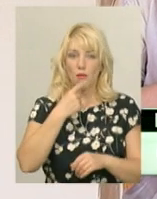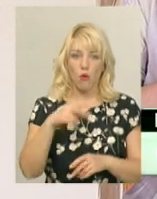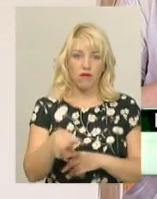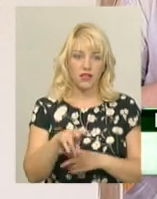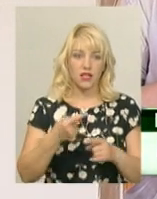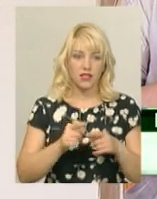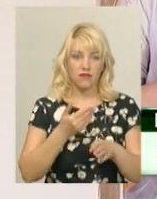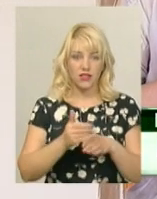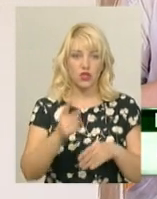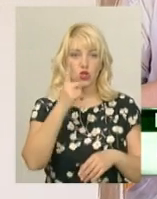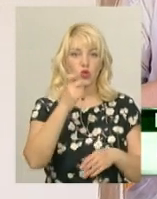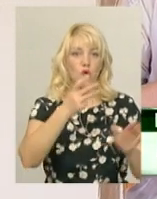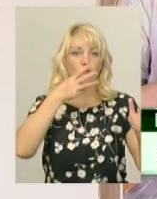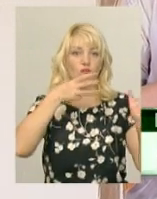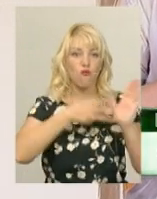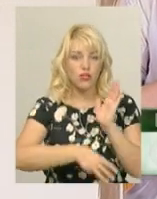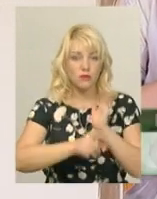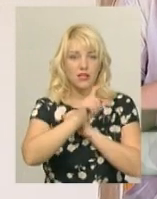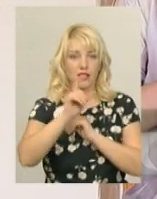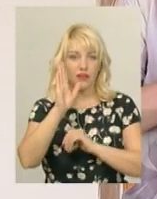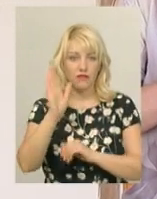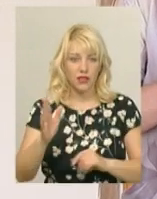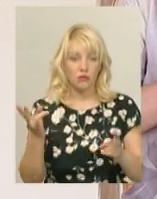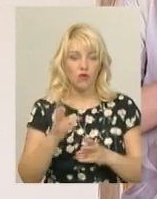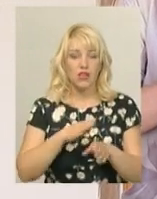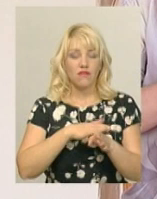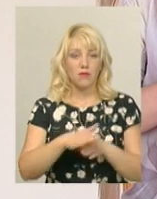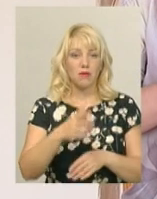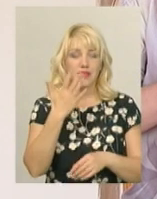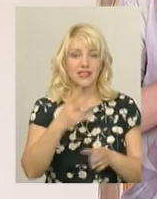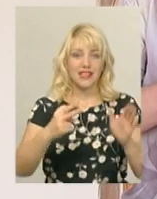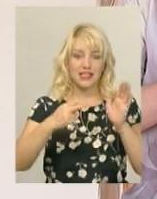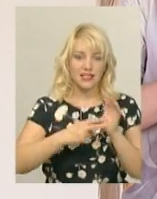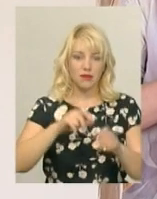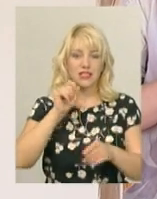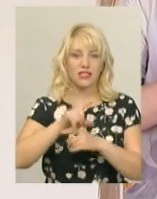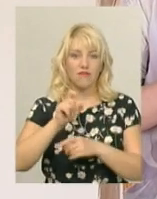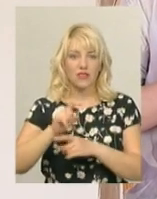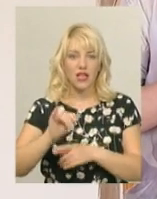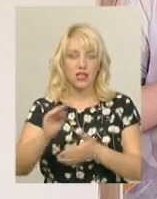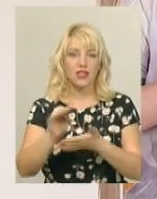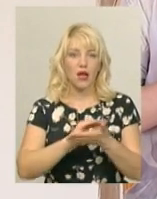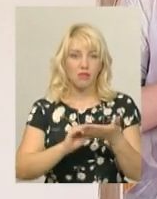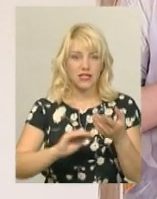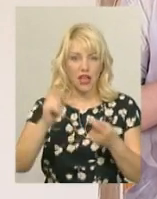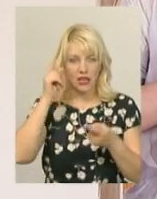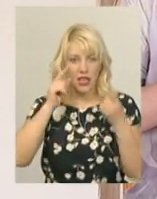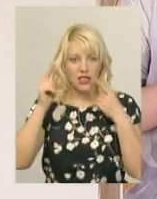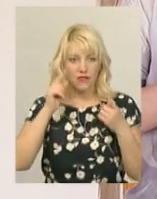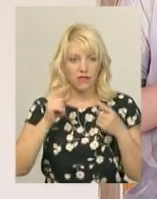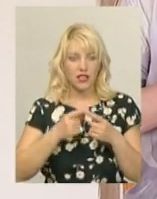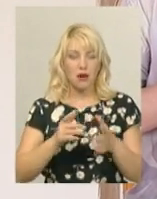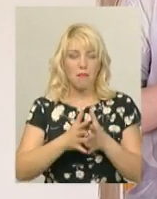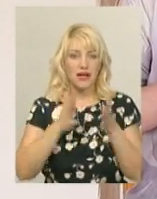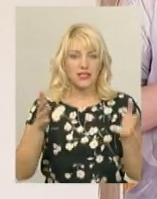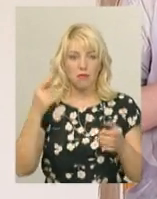180 хвилин. За цей час вони мають виконати 57 завдань і написати твір. Максимальна кількість балів, яку можуть набрати